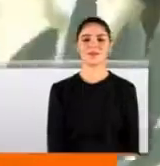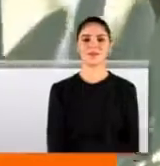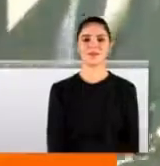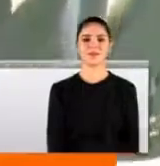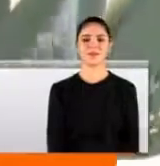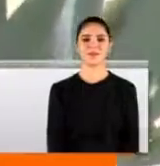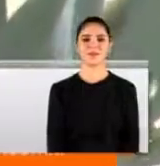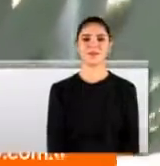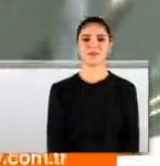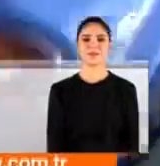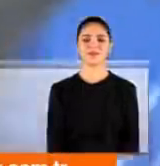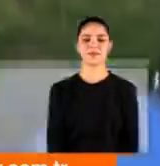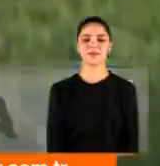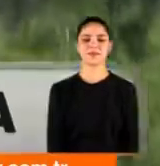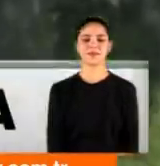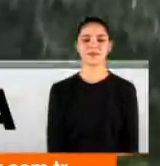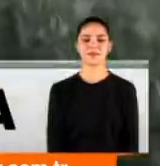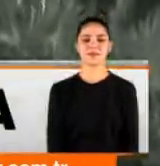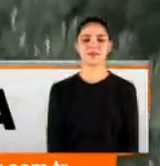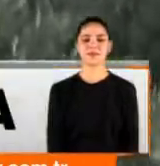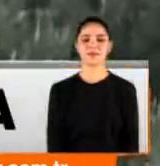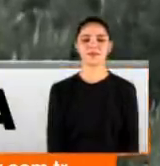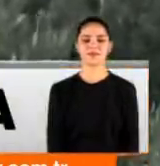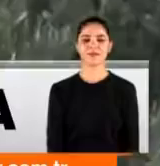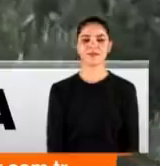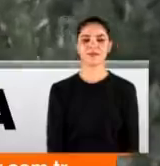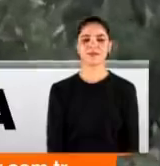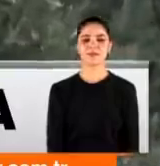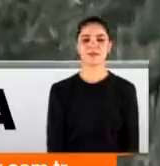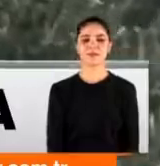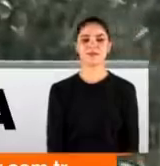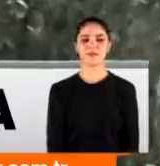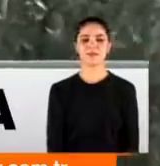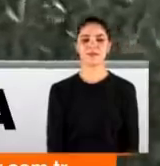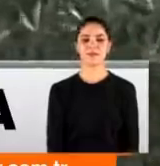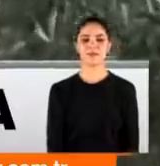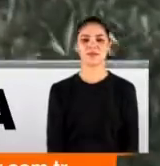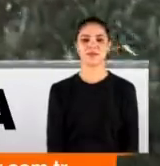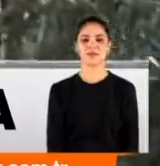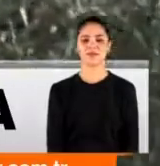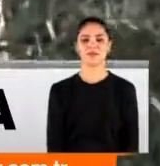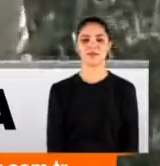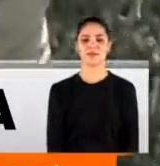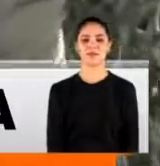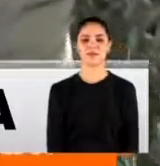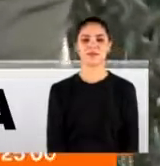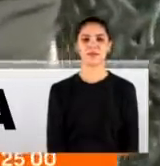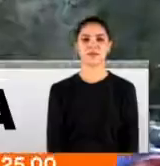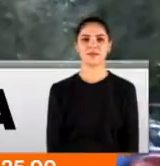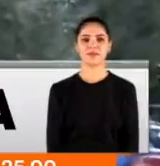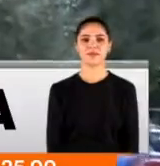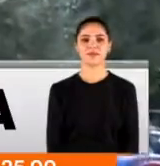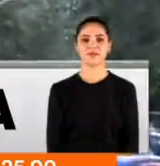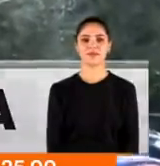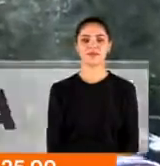Allah'a şükür. Yağmur da, kar da. Yani mecbur toplanacak bu maksimum. Onlarla uğraşıyoruz işte.